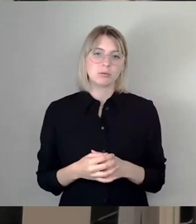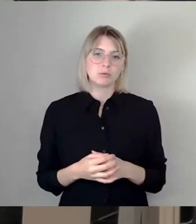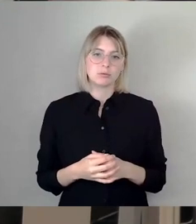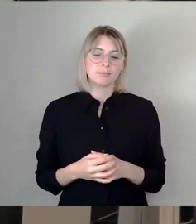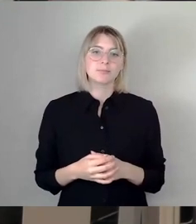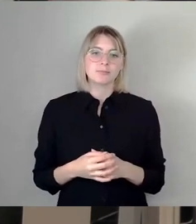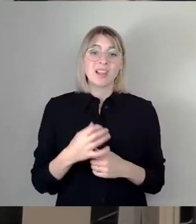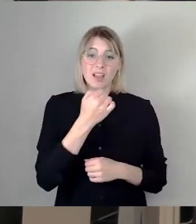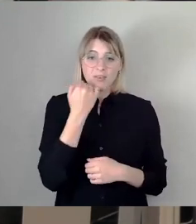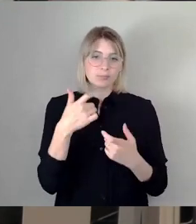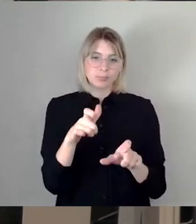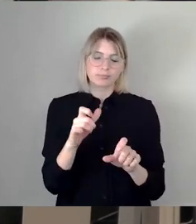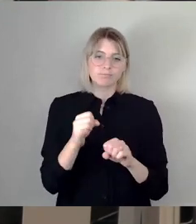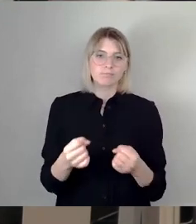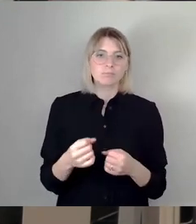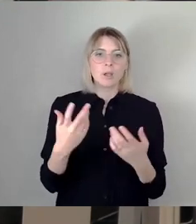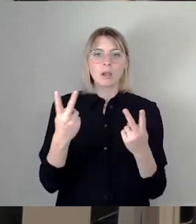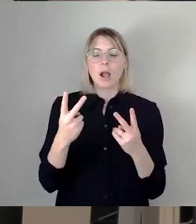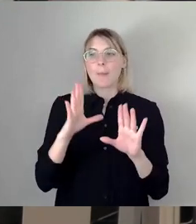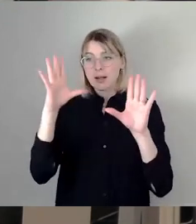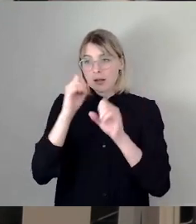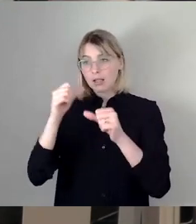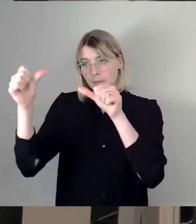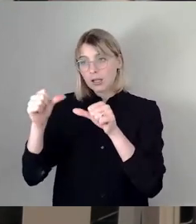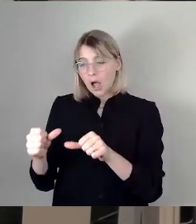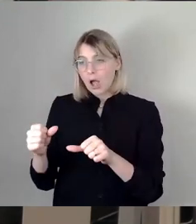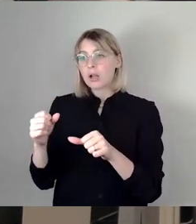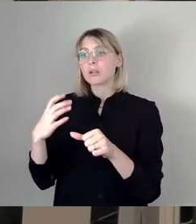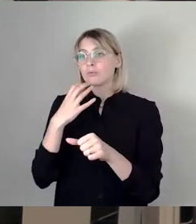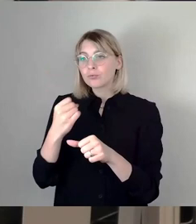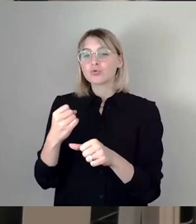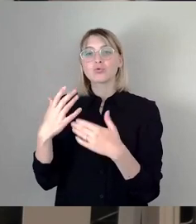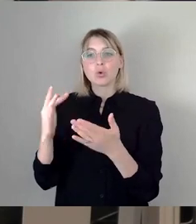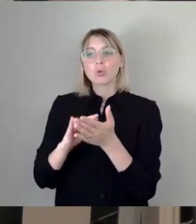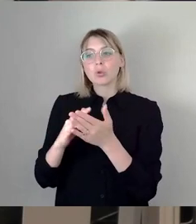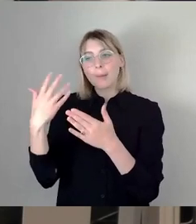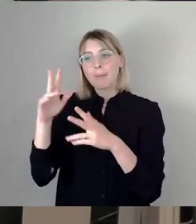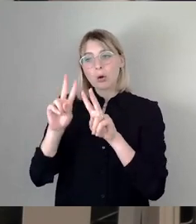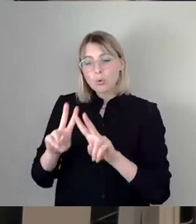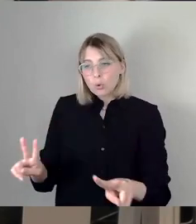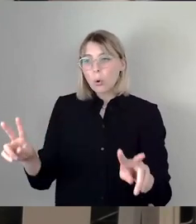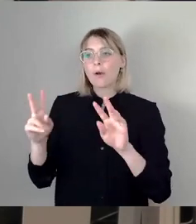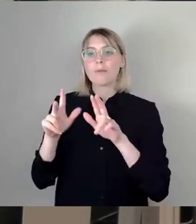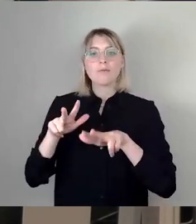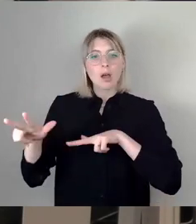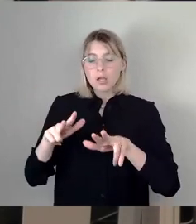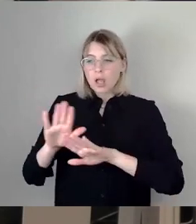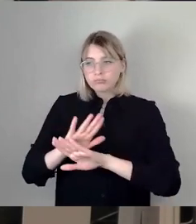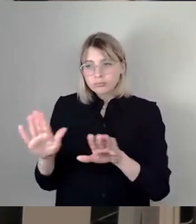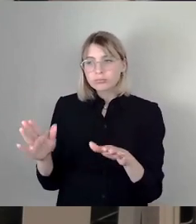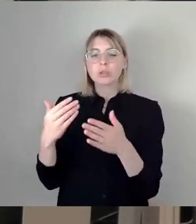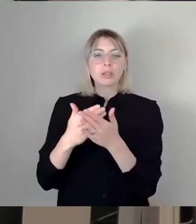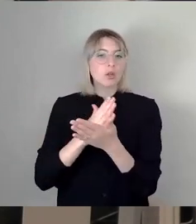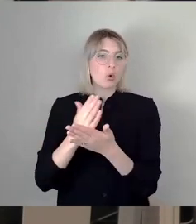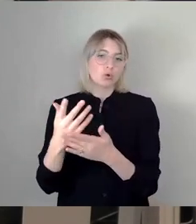Zeit und wenn die Leute nachts plakatieren wollen, weil dann vielleicht ein bisschen mehr Ruhe ist, mit dem Verkehr ist es in Ordnung. Und ich muss